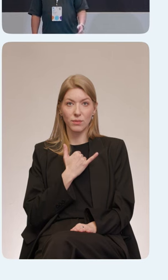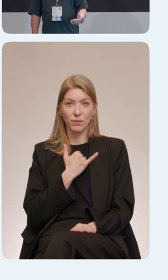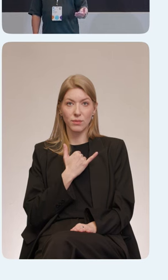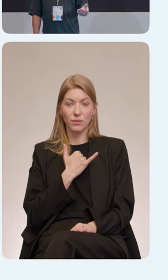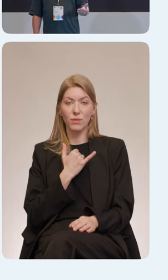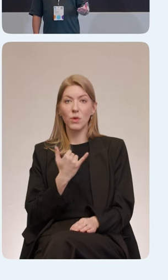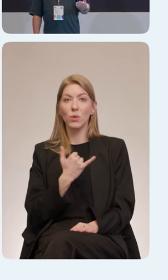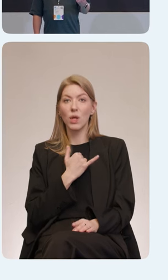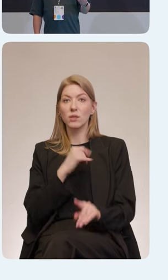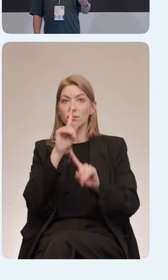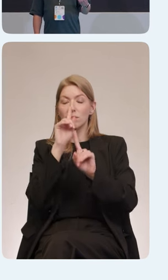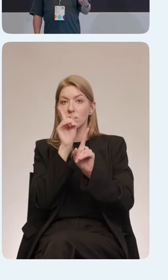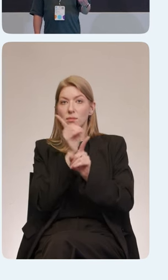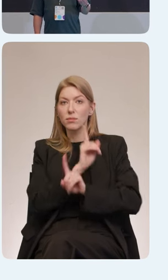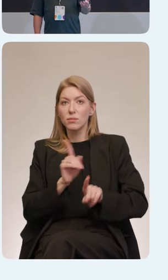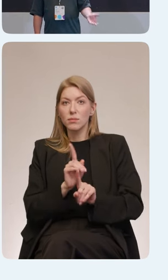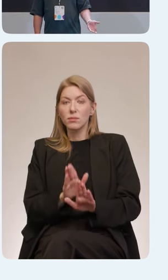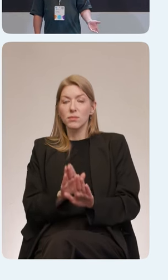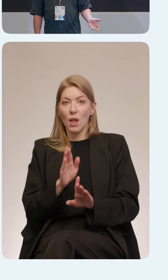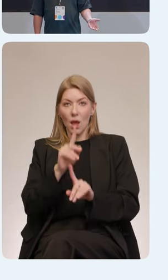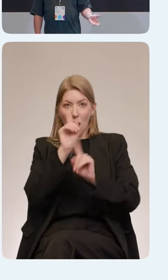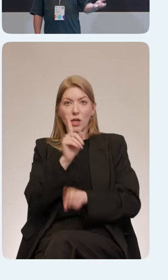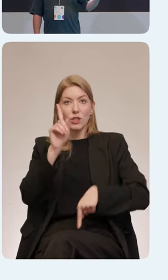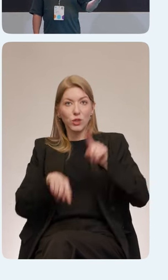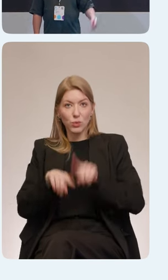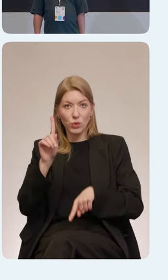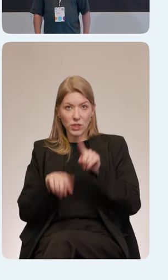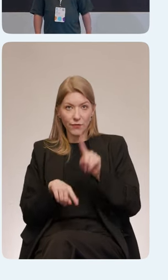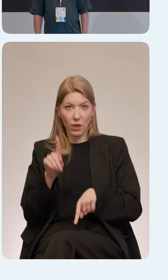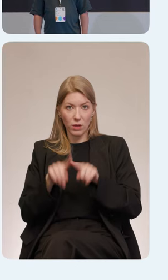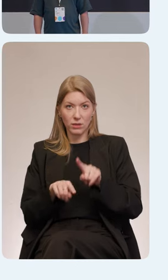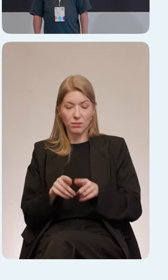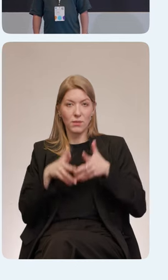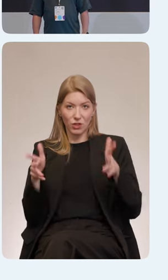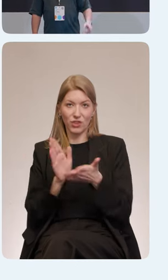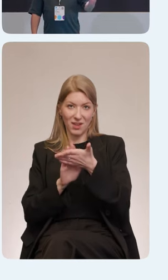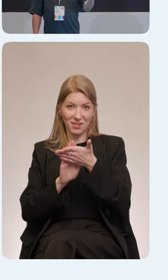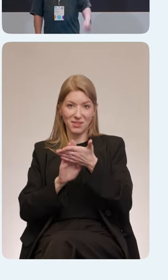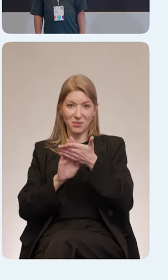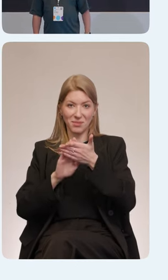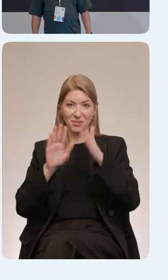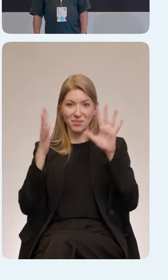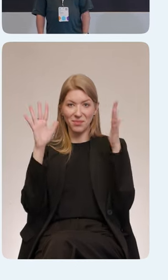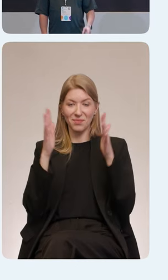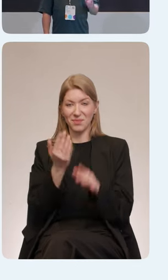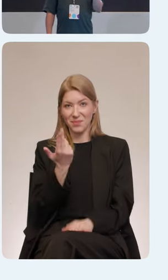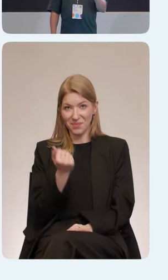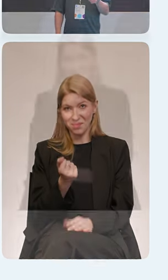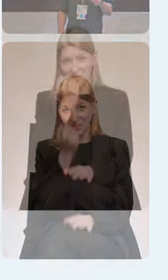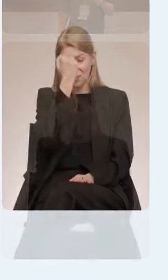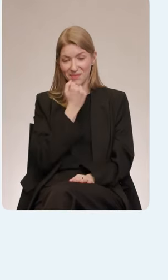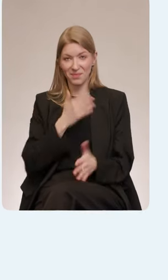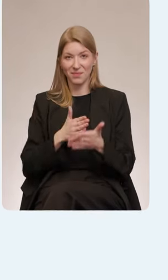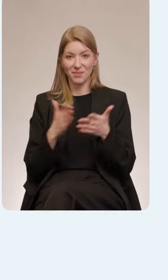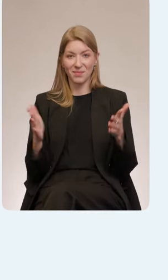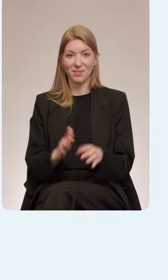по эксклюзивности, и это очень круто, давайте похлопаем, пожалуйста. Да, спасибо команде, и тут